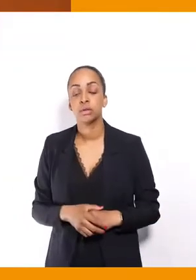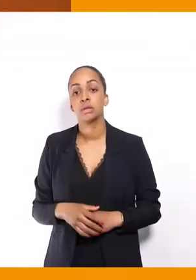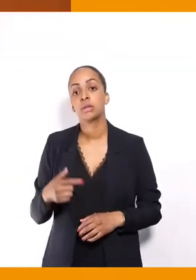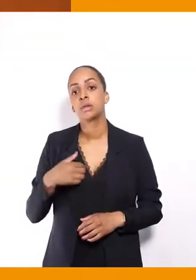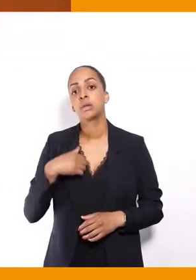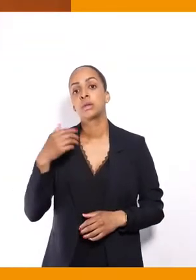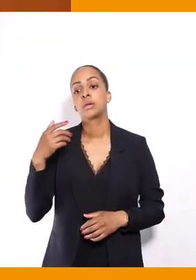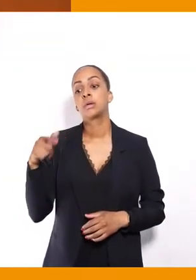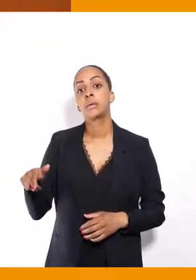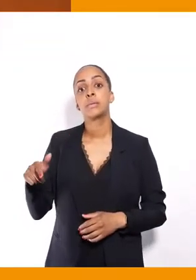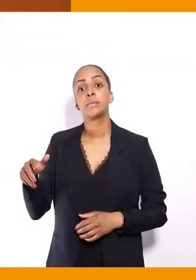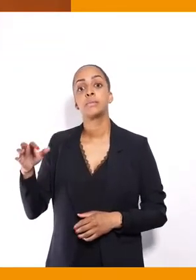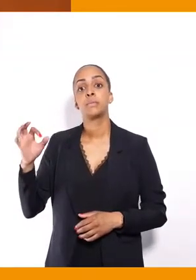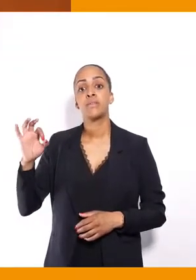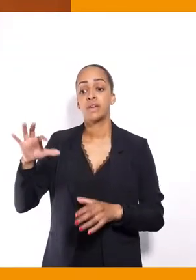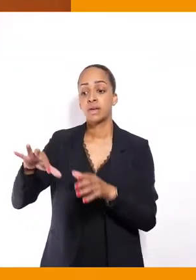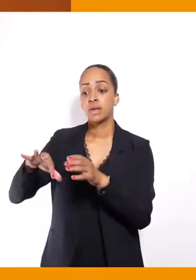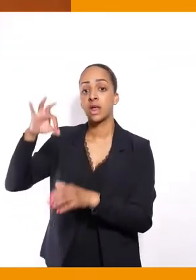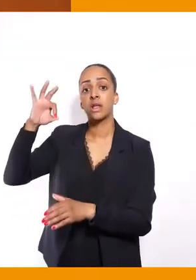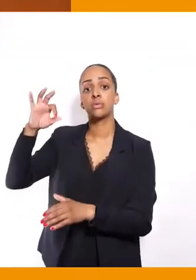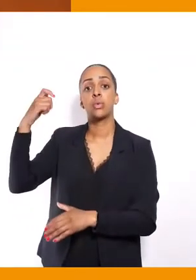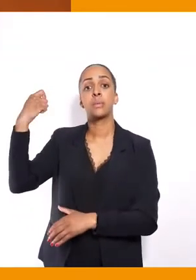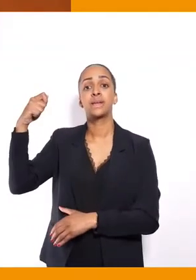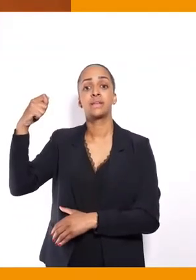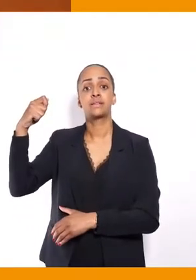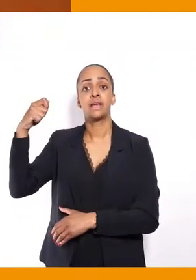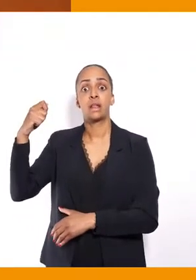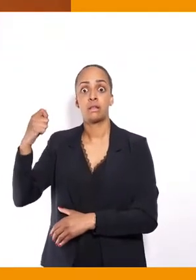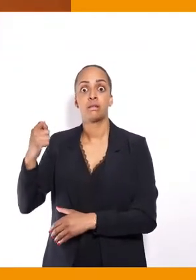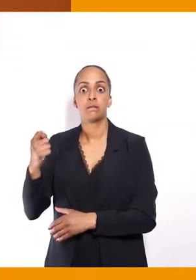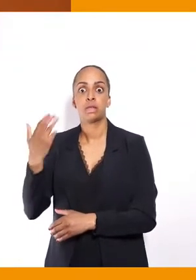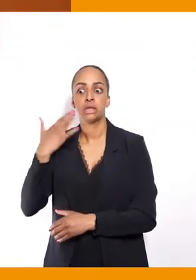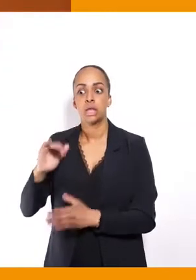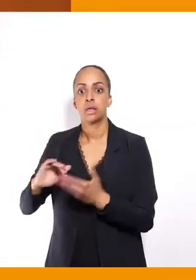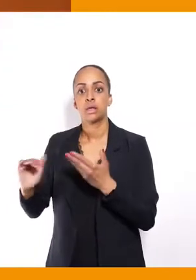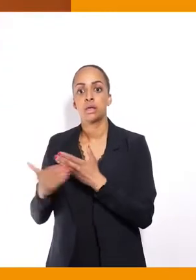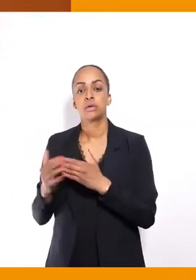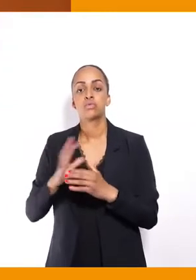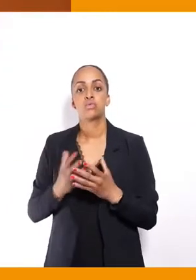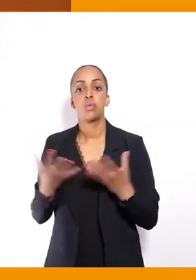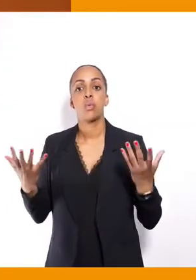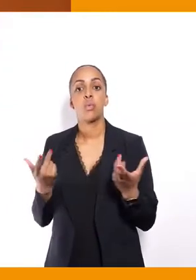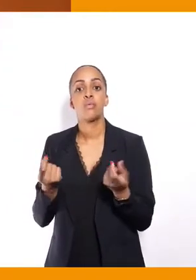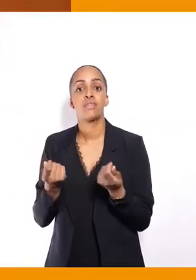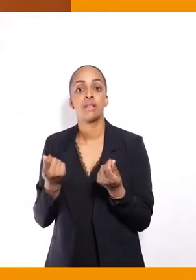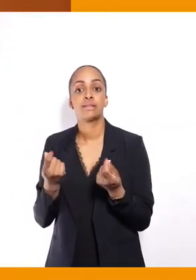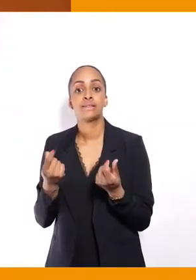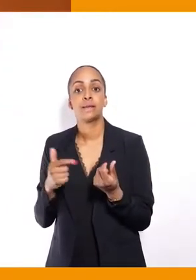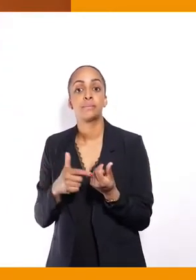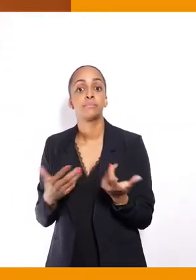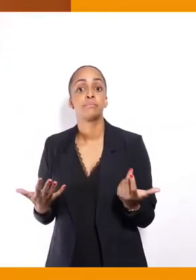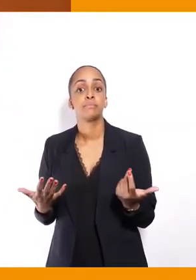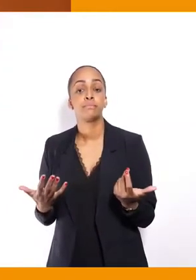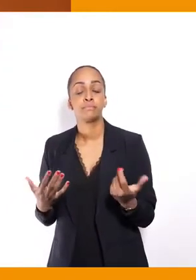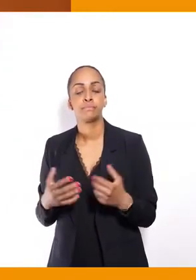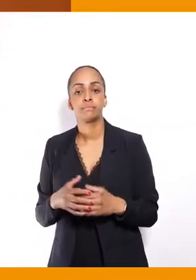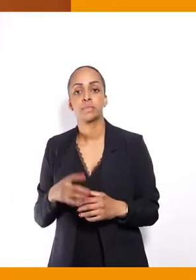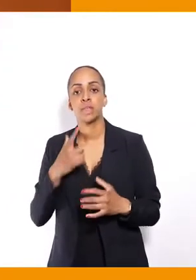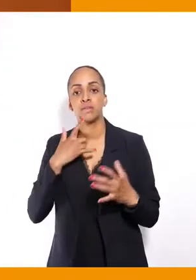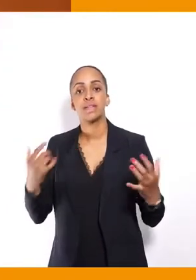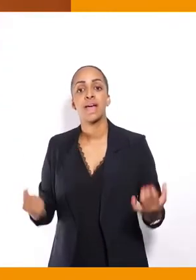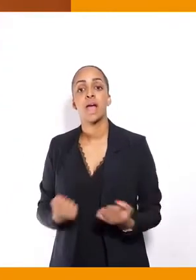engage beaucoup de moyens financiers, et c'est normal, c'est le coût de la démocratie pour les campagnes